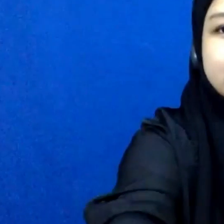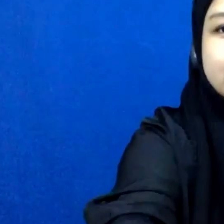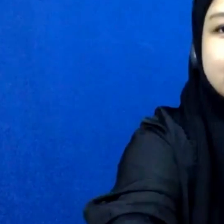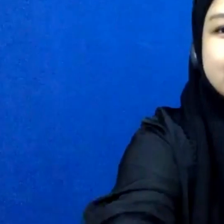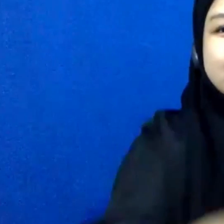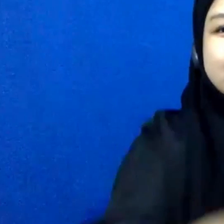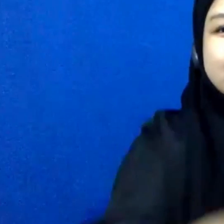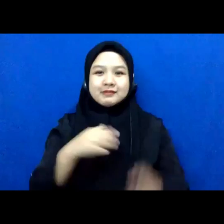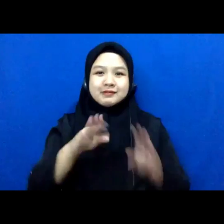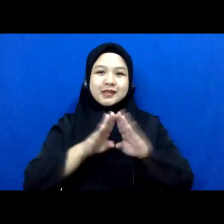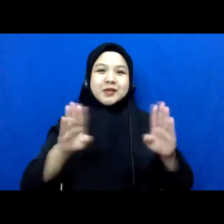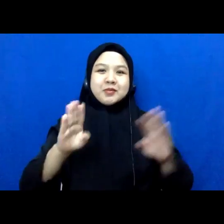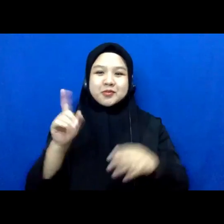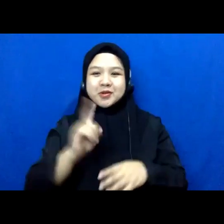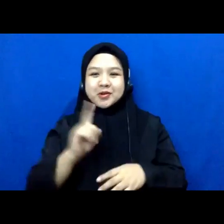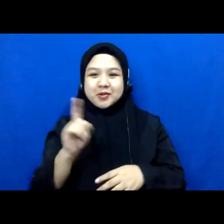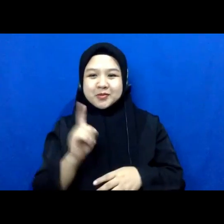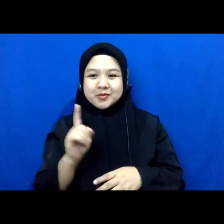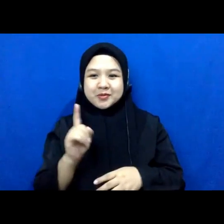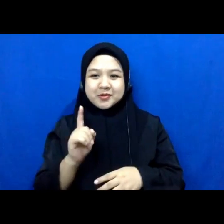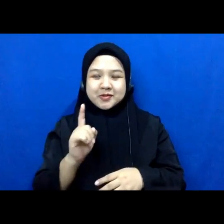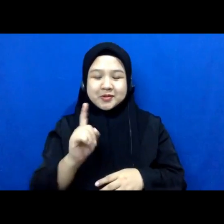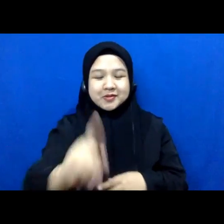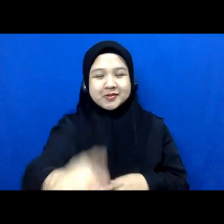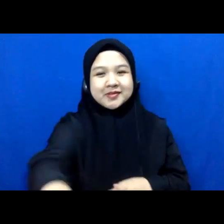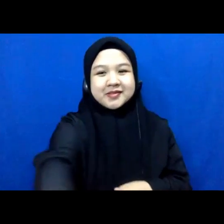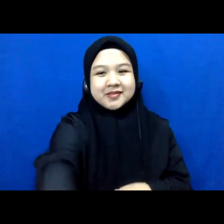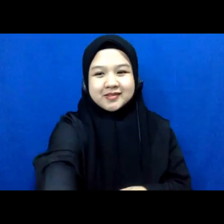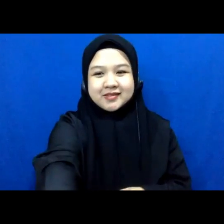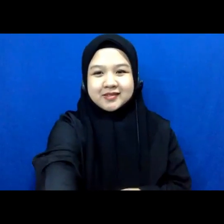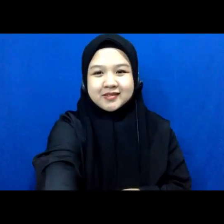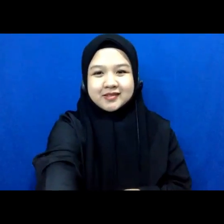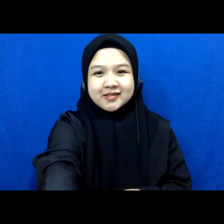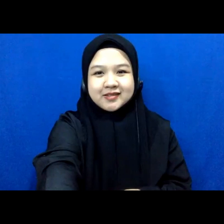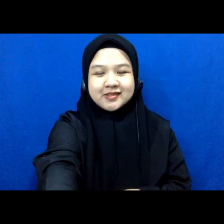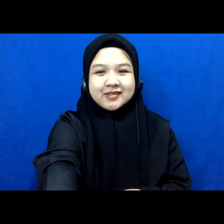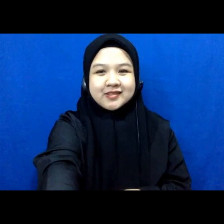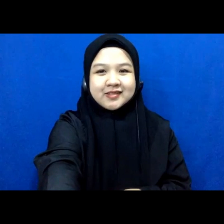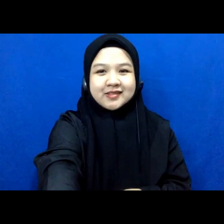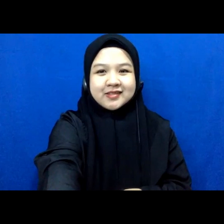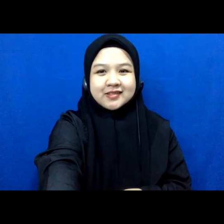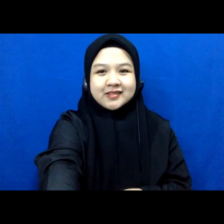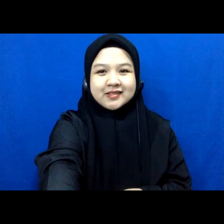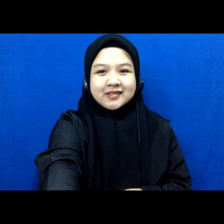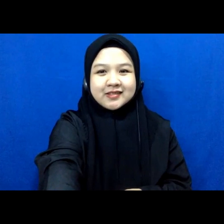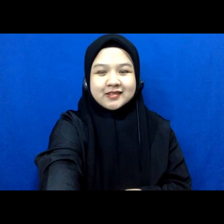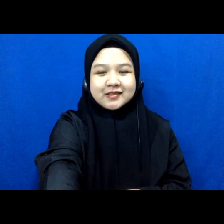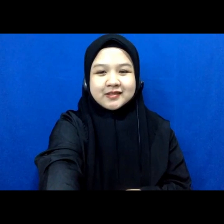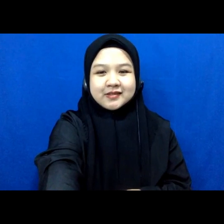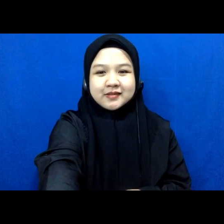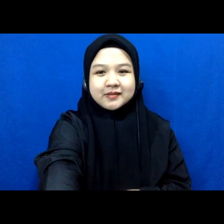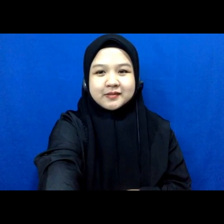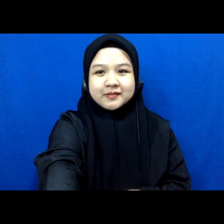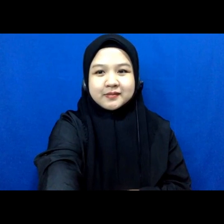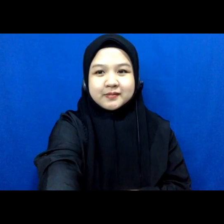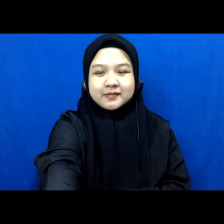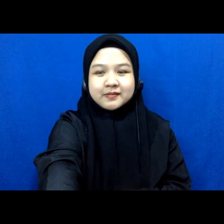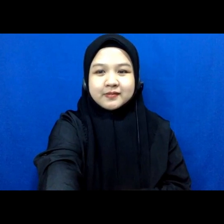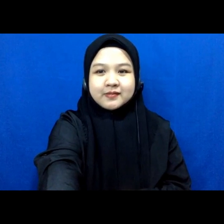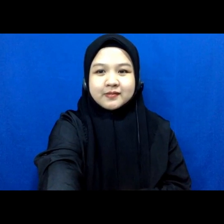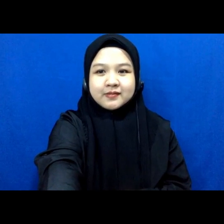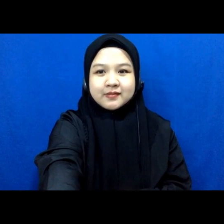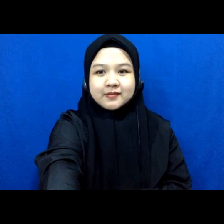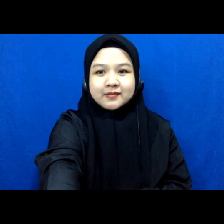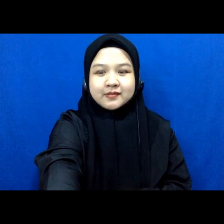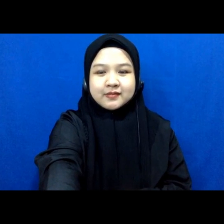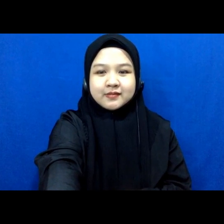Selamat siang teman-teman semuanya Pada kesempatan hari ini kita ketemu lagi ya di kelas online jurnalistik edisi